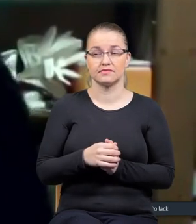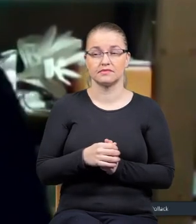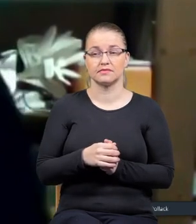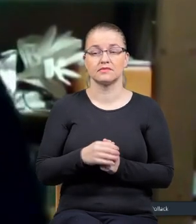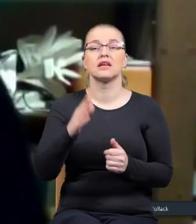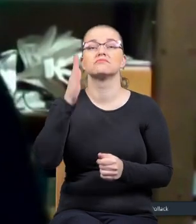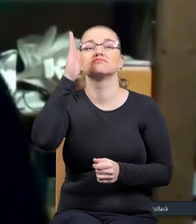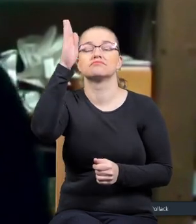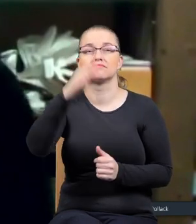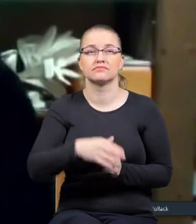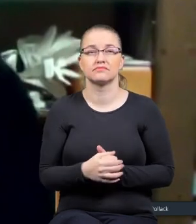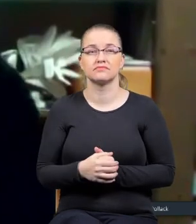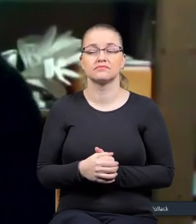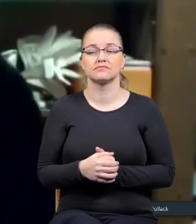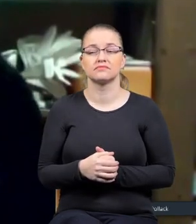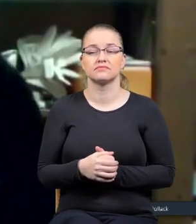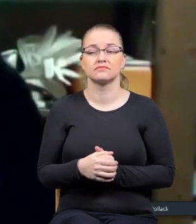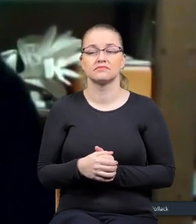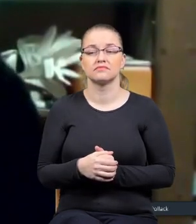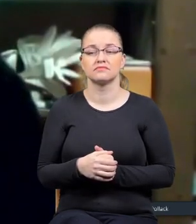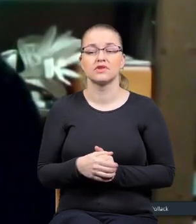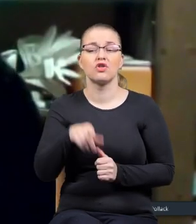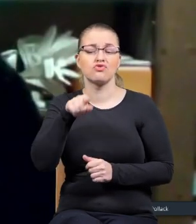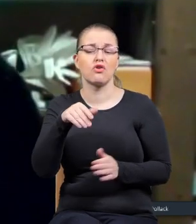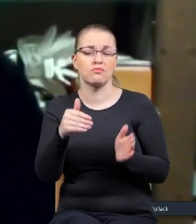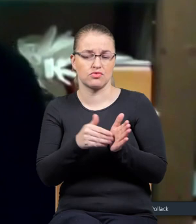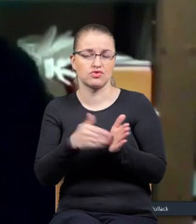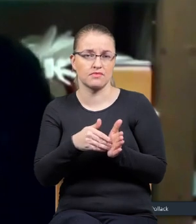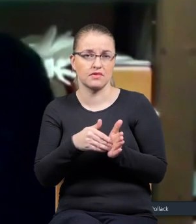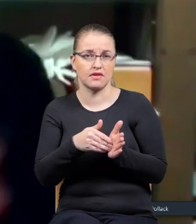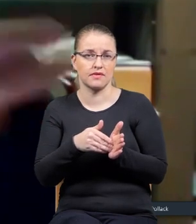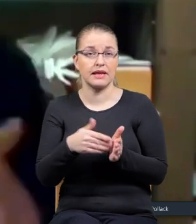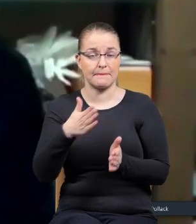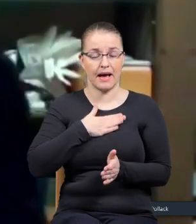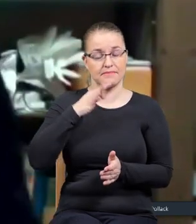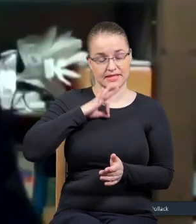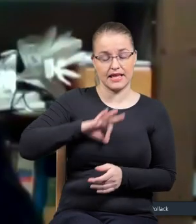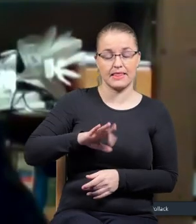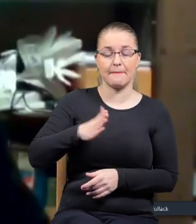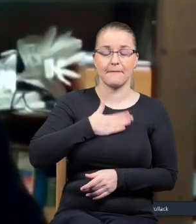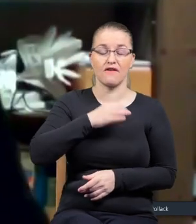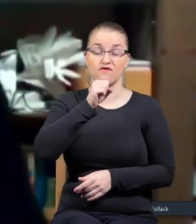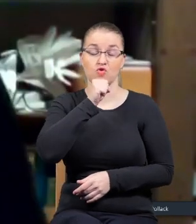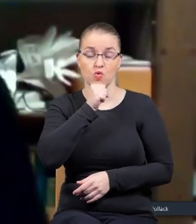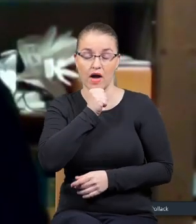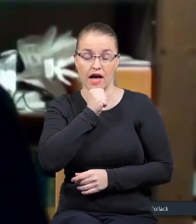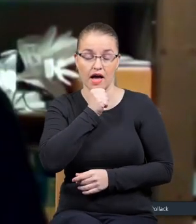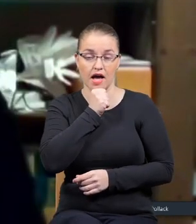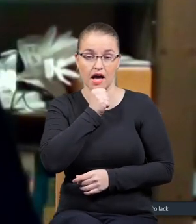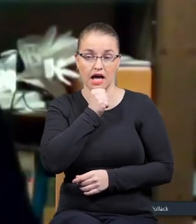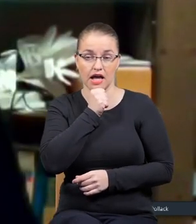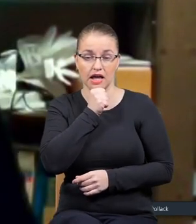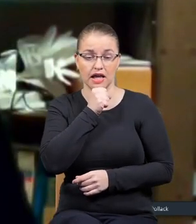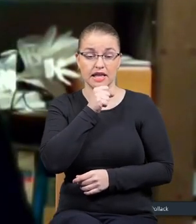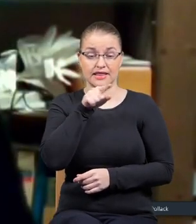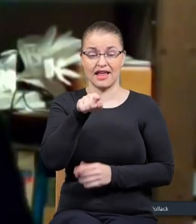i naprzód, prawda, i po to jest potrzebne, prawda. Ja mam syna, mam wnuka, prawda, i do